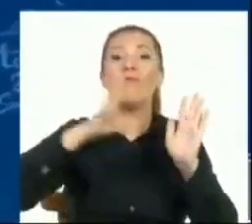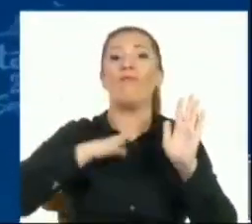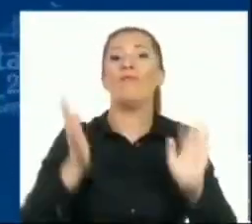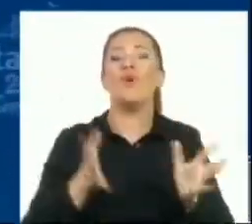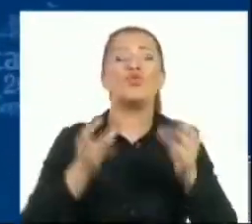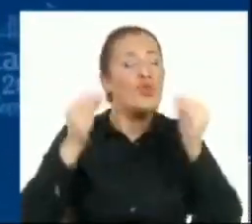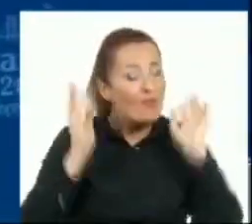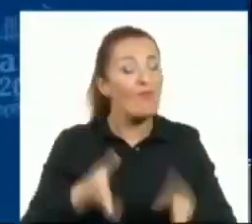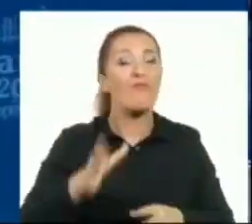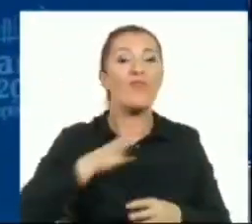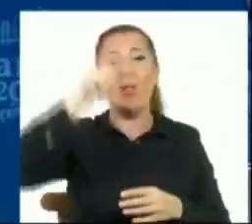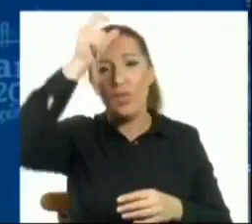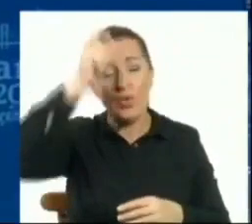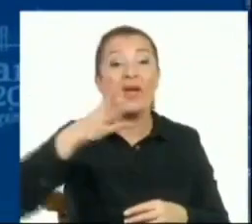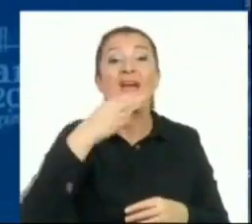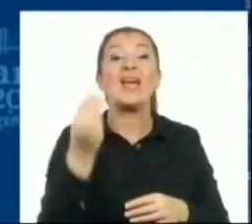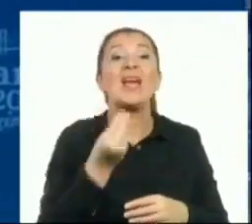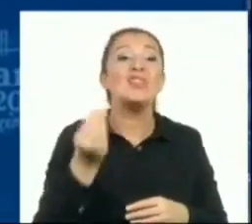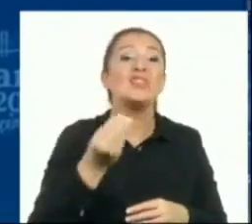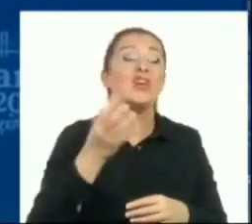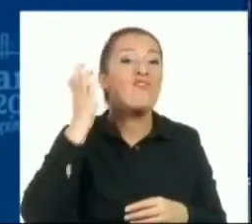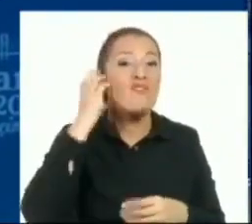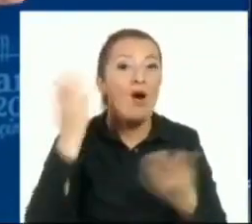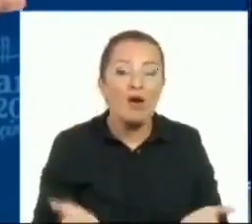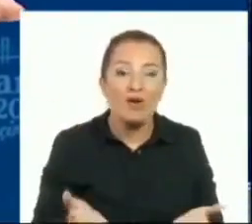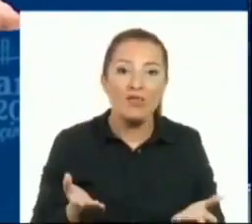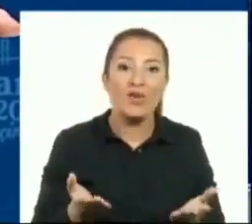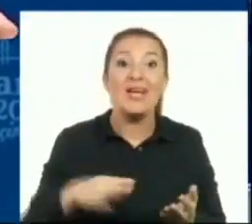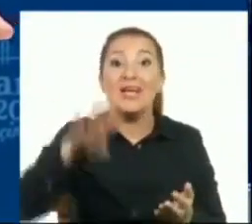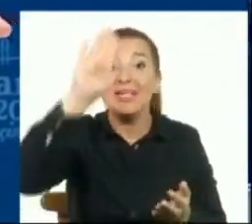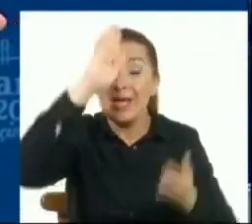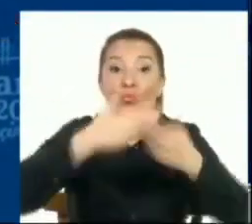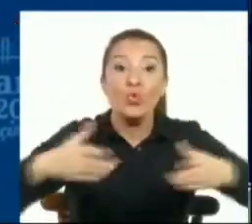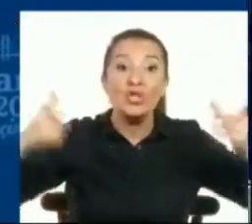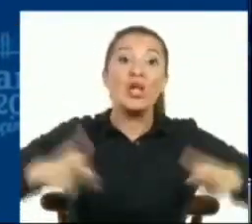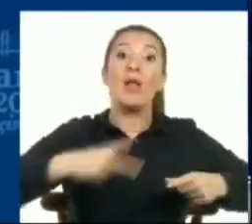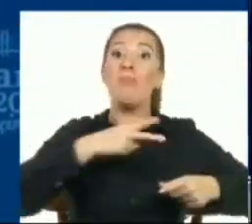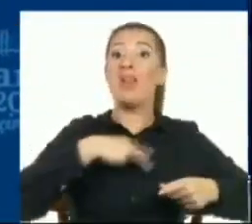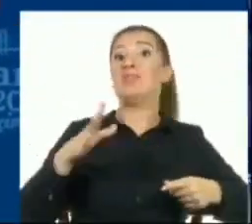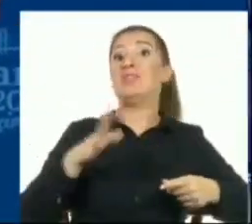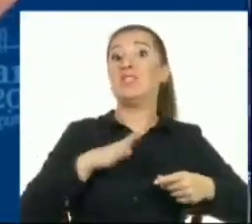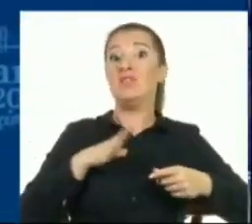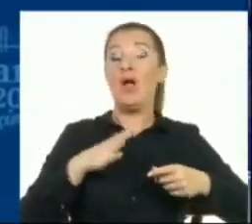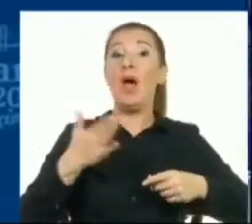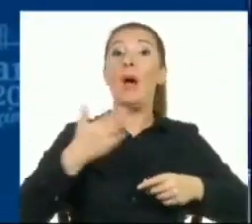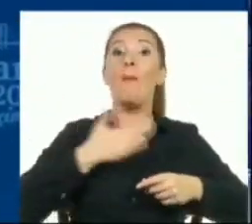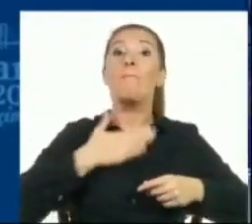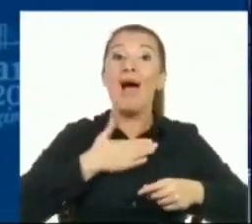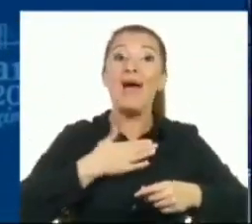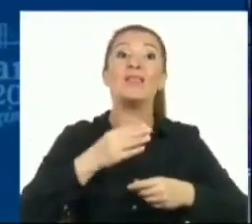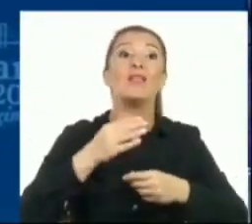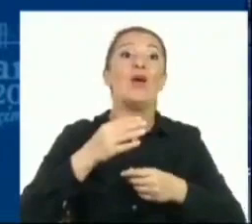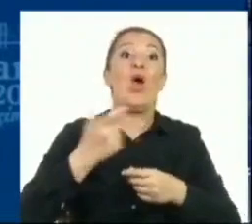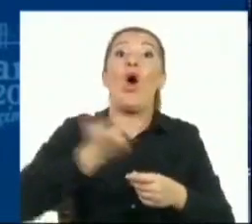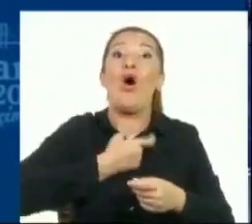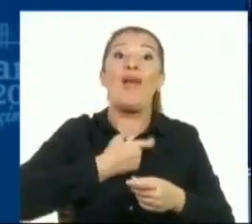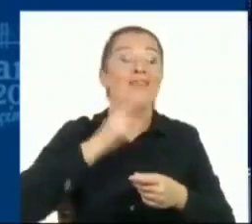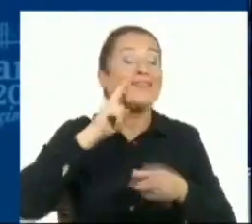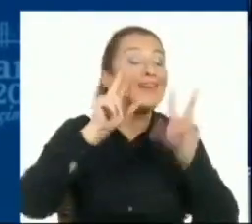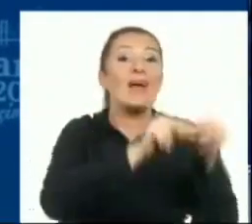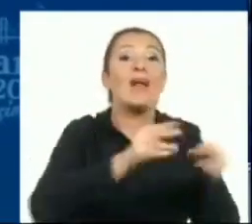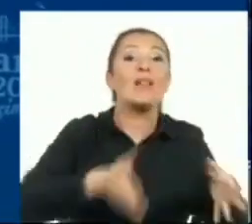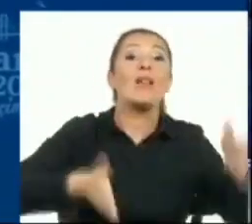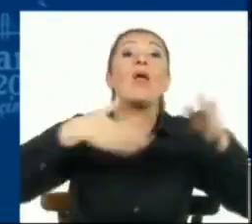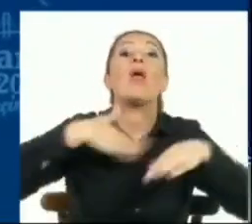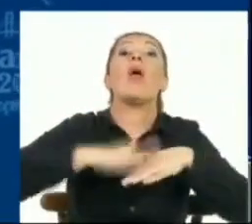Eee bir sürü vakıfı. Türkiye Gençlik Vakfı TÜGVA. Ya İstanbul Büyükşehir Belediyesi var. Allah aşkına ben yurt yapamıyor muyum da başkasına ihtiyaç